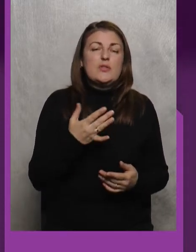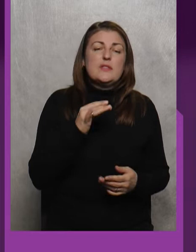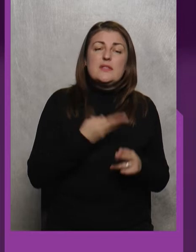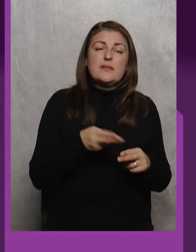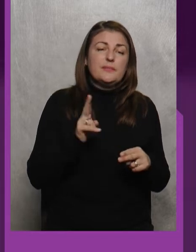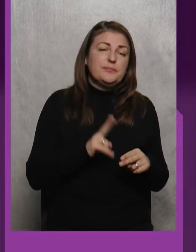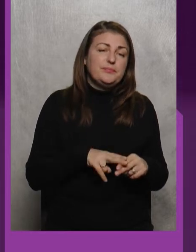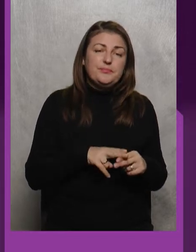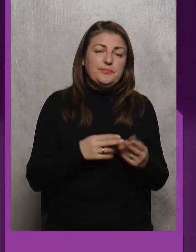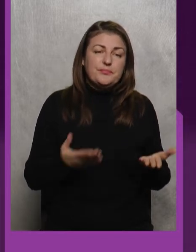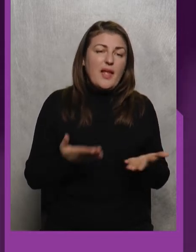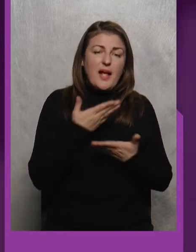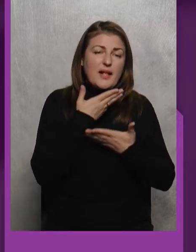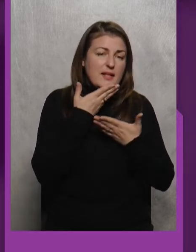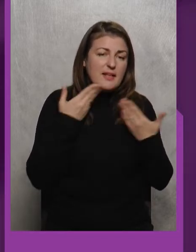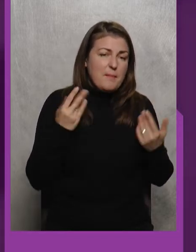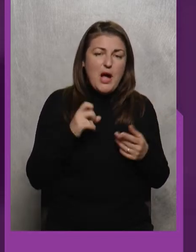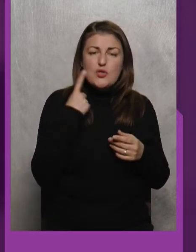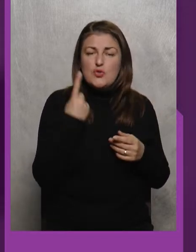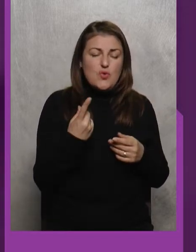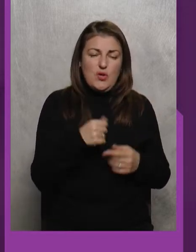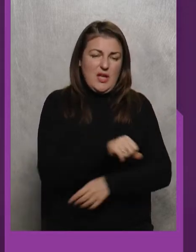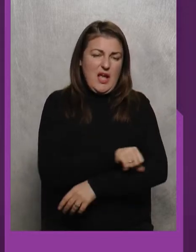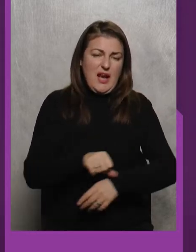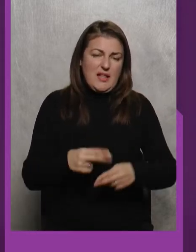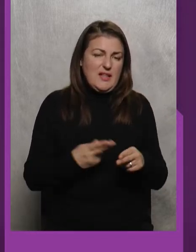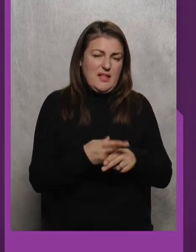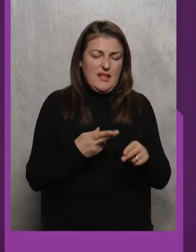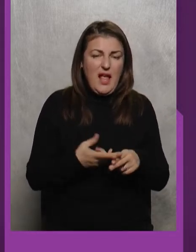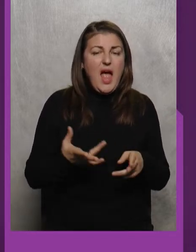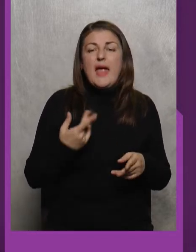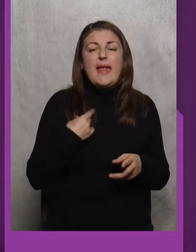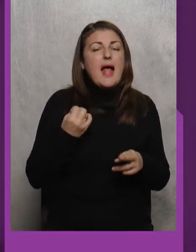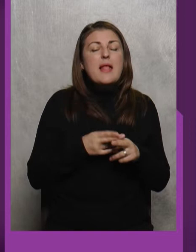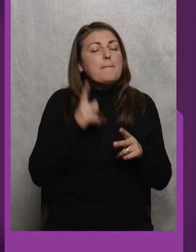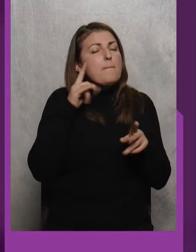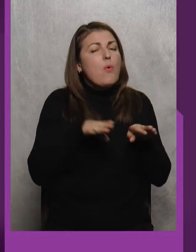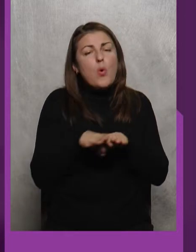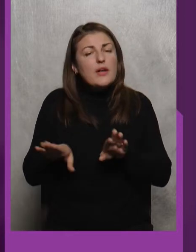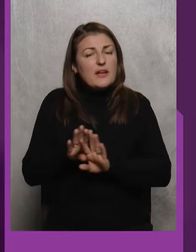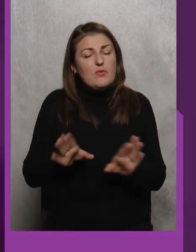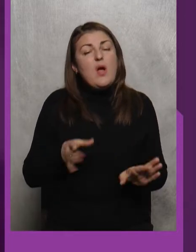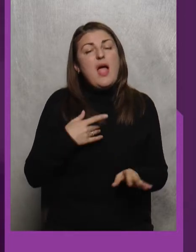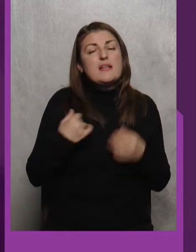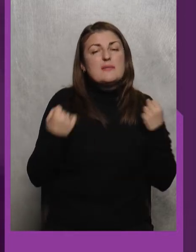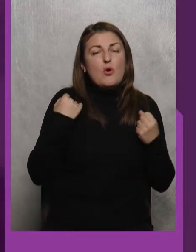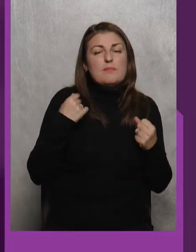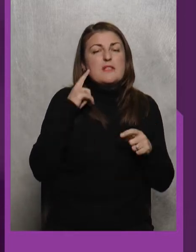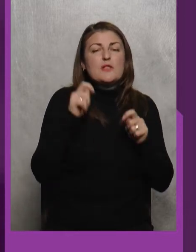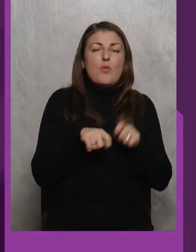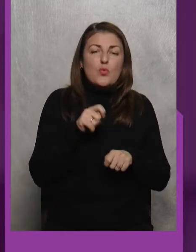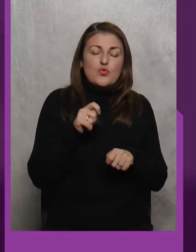немає, немає жодної грамоти Я зараз не порівнюю, так, спортсменів з